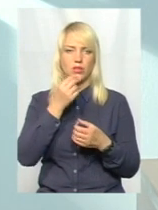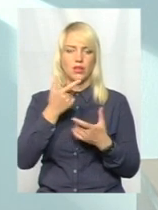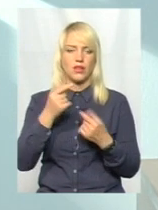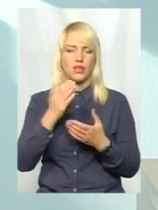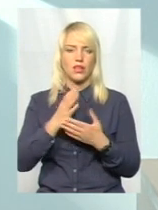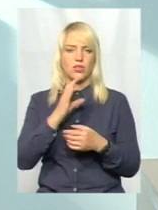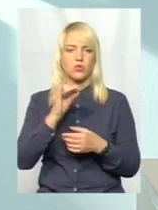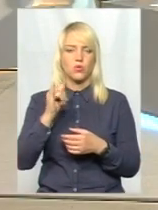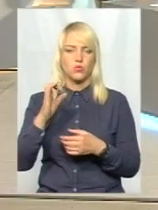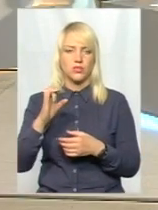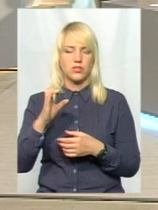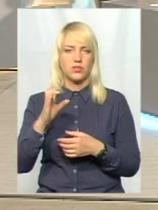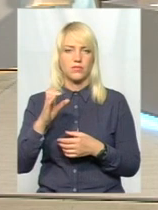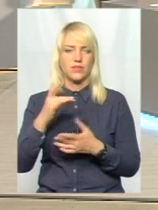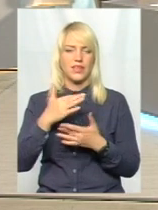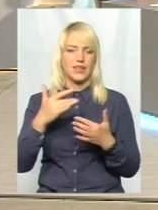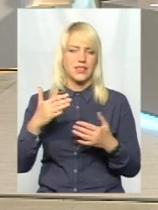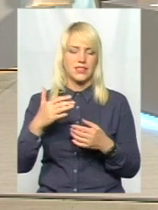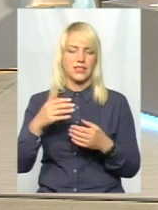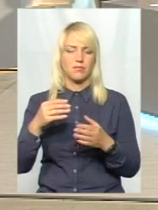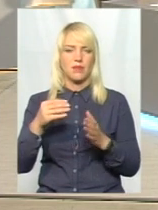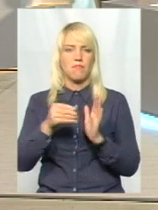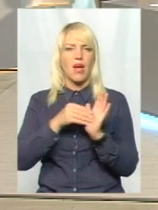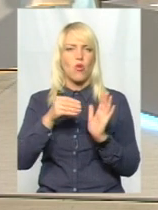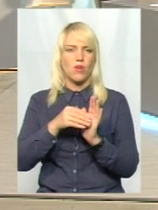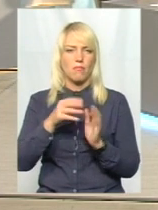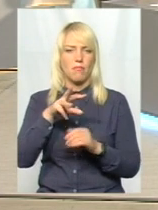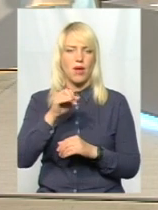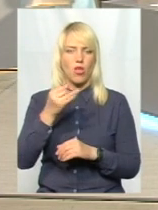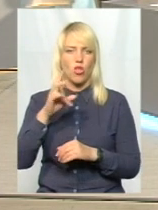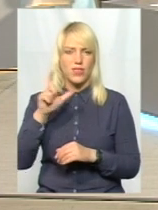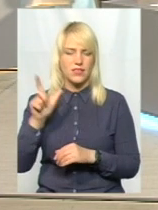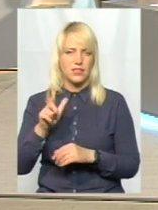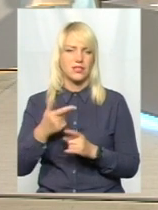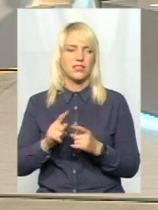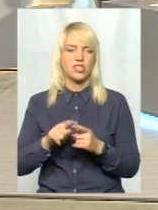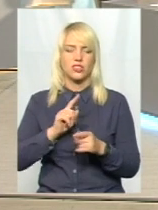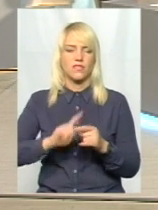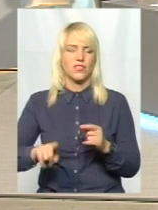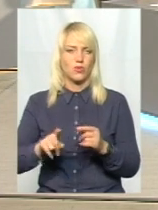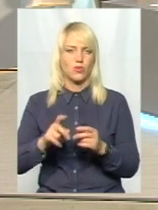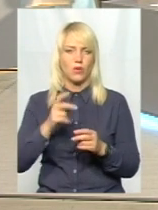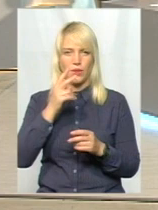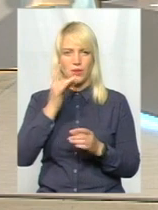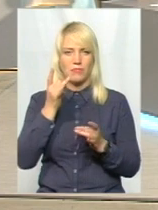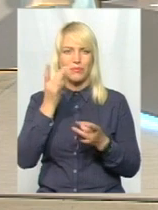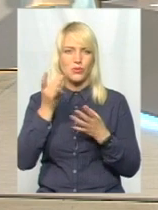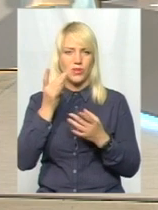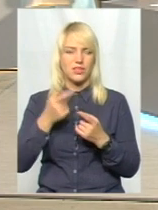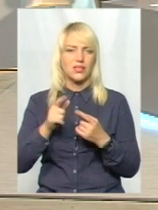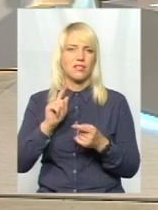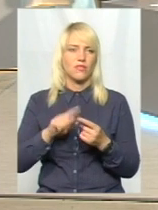соусами, різними заправками, майонезами, тому що це теж досить швидко псується в літню пору року і є